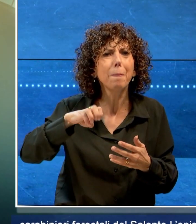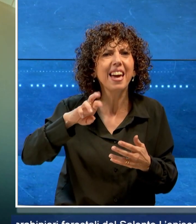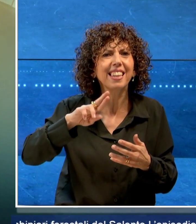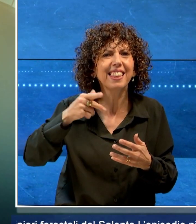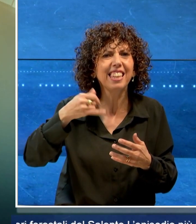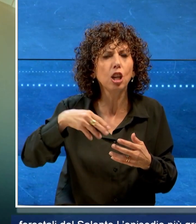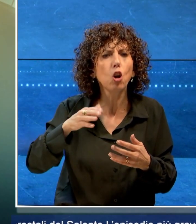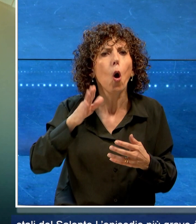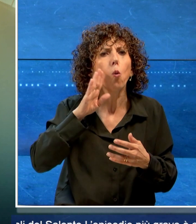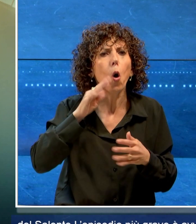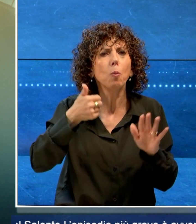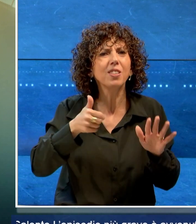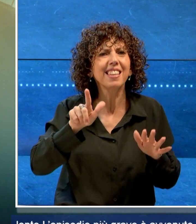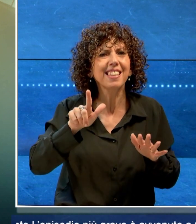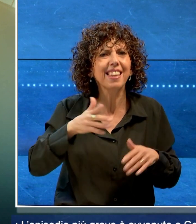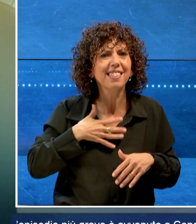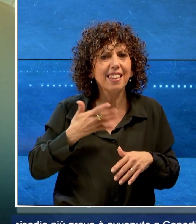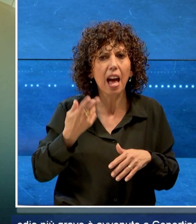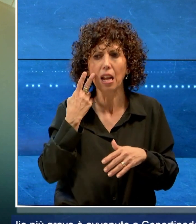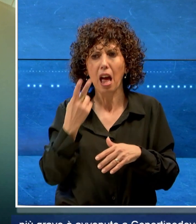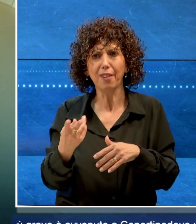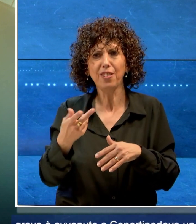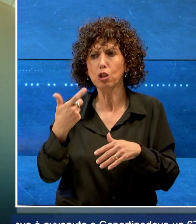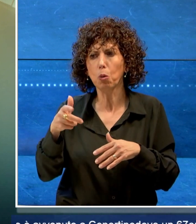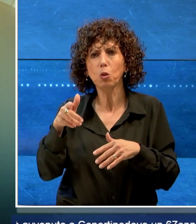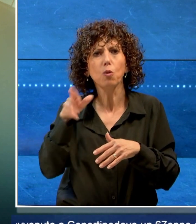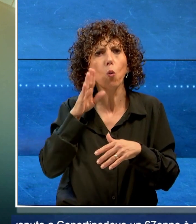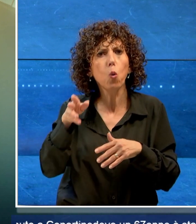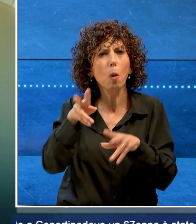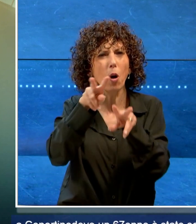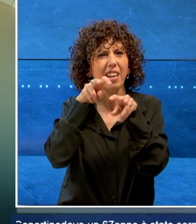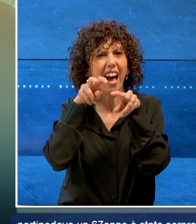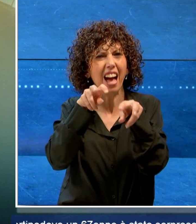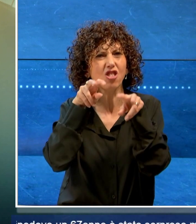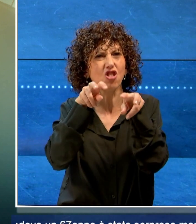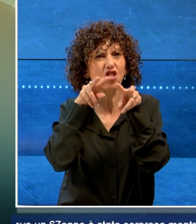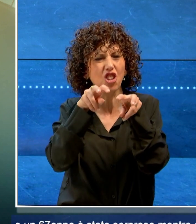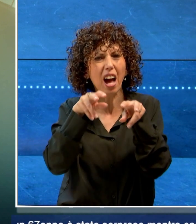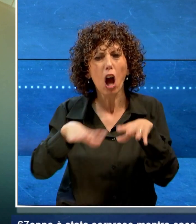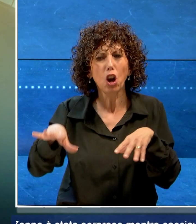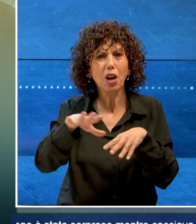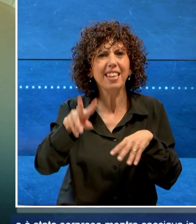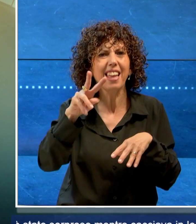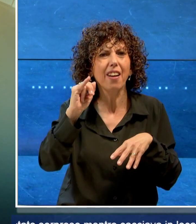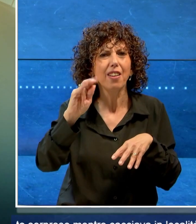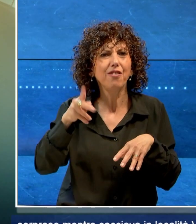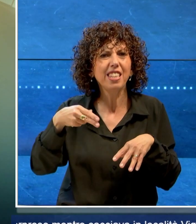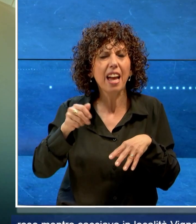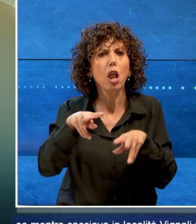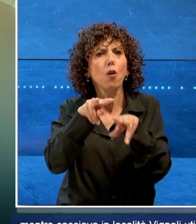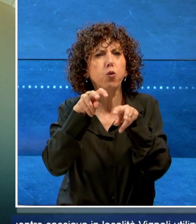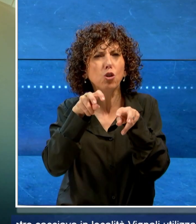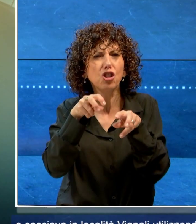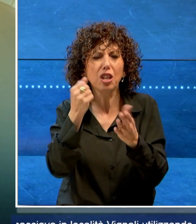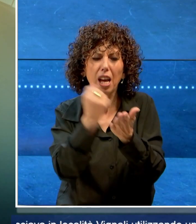67enne è stato sorpreso mentre cacciava in località Vignali, utilizzando un fucile con la